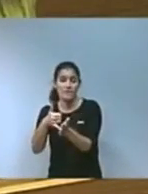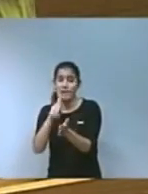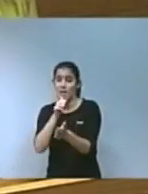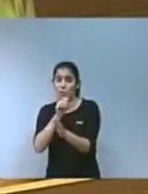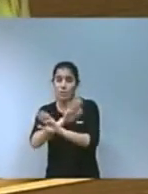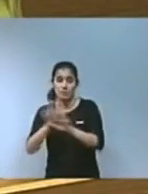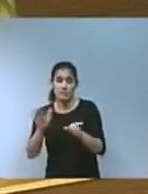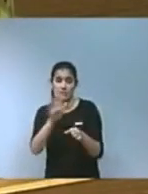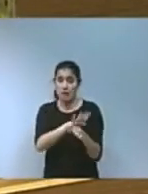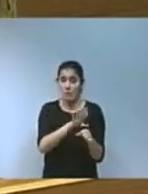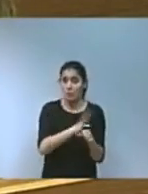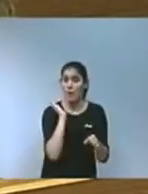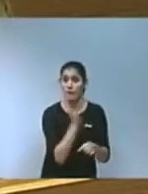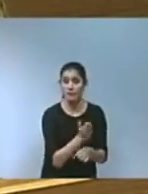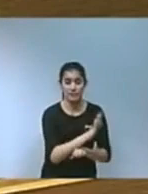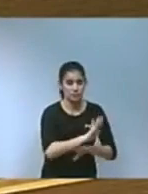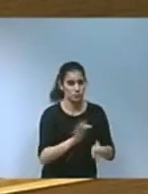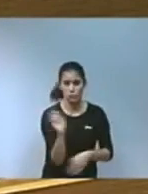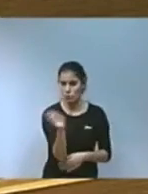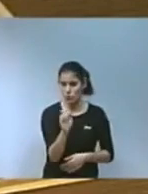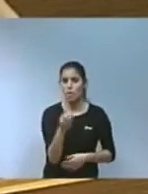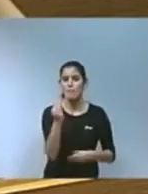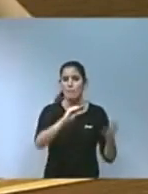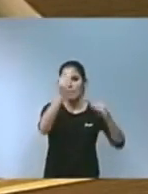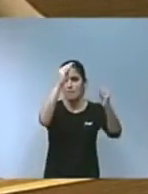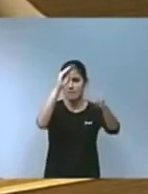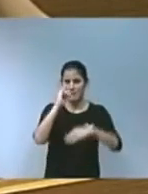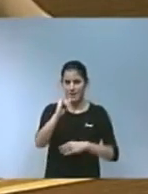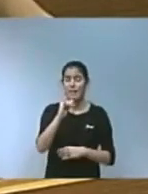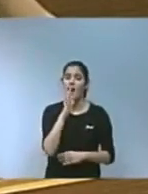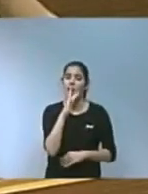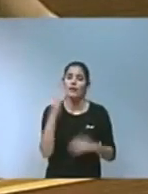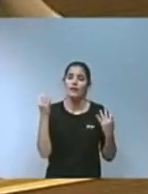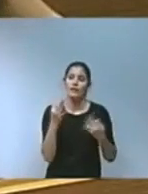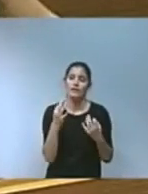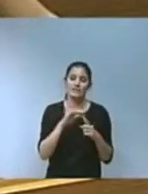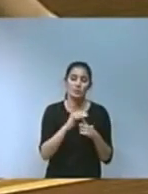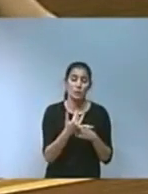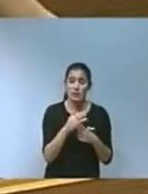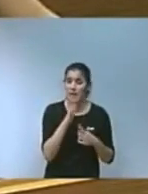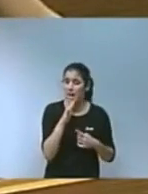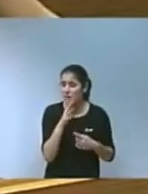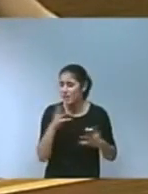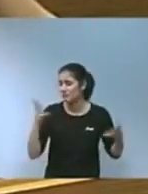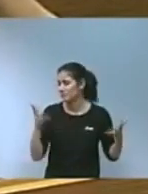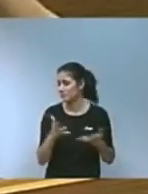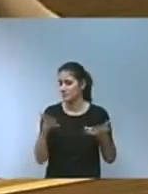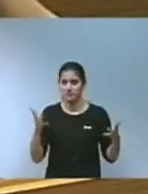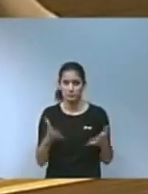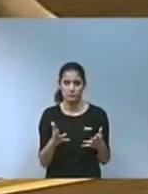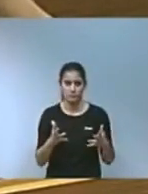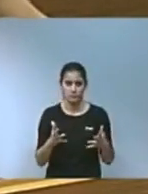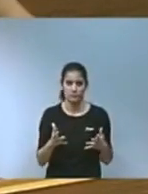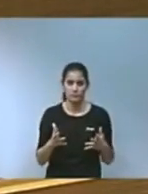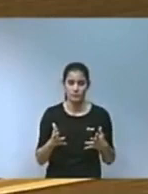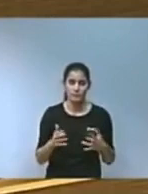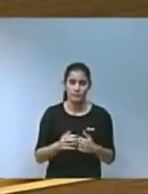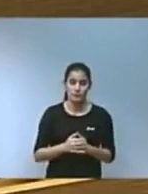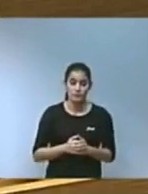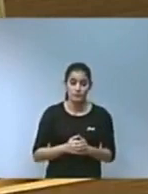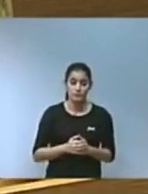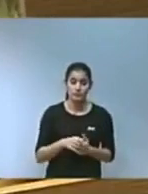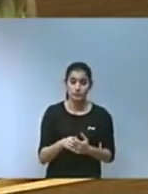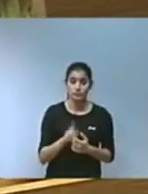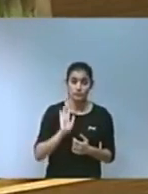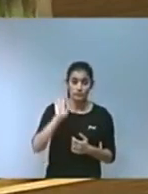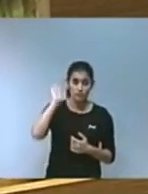Hi ha molts més que sumen en una situació que hem d'evitar siga crítica quan no de no retorn En conselleria